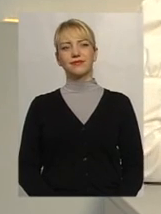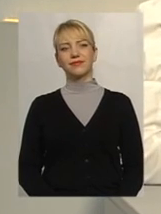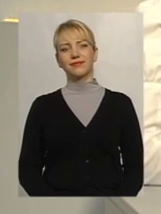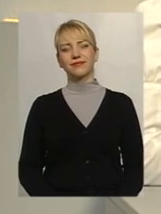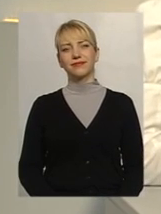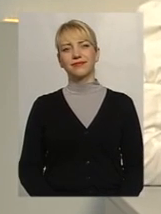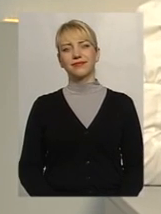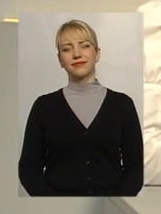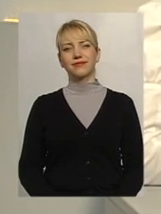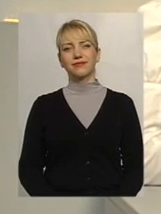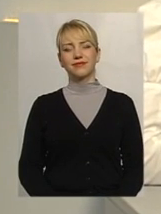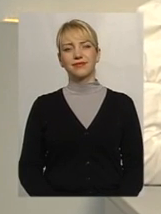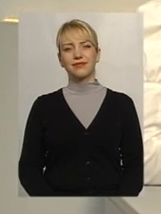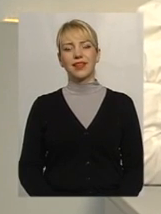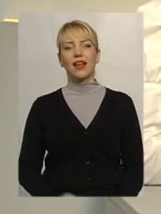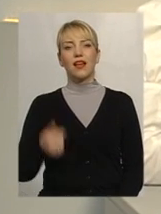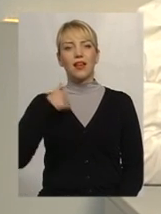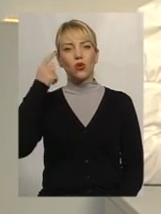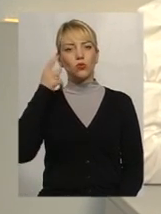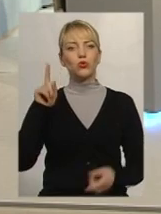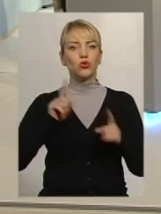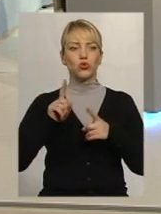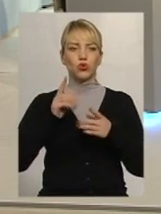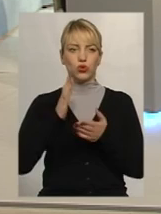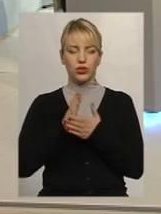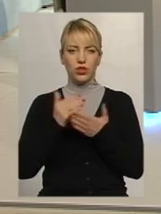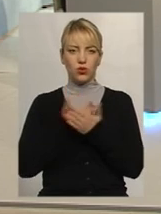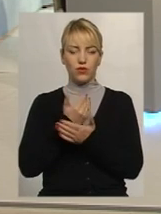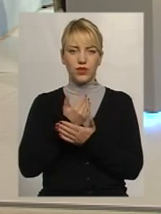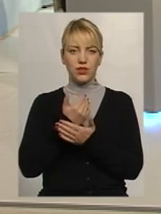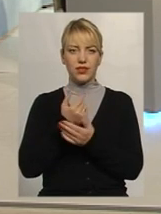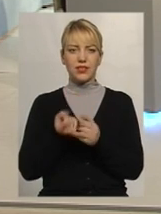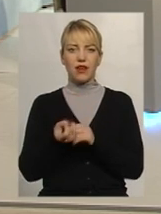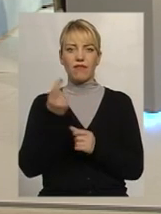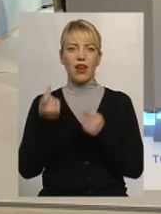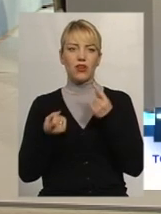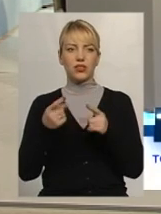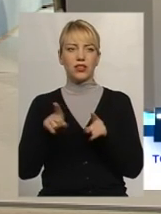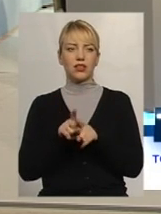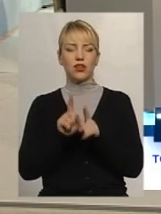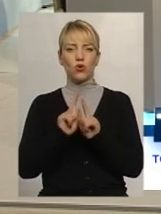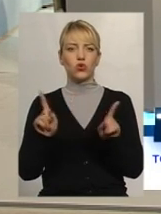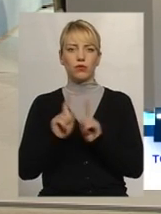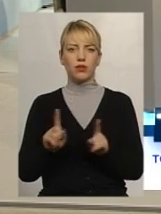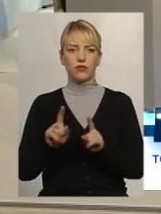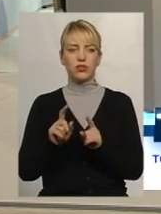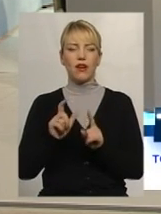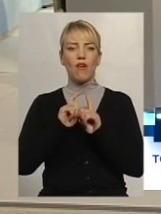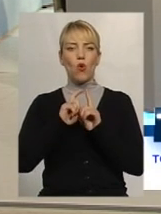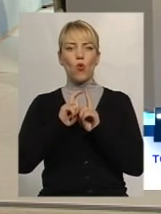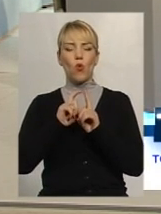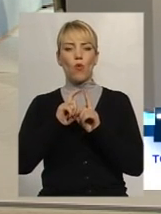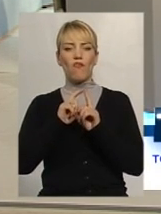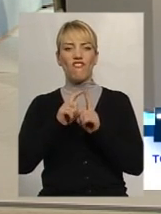Можете резюмувати. Ну, я думаю, що є нові, з'являються нові такі особливості в висловлюваннях